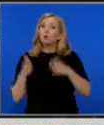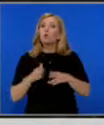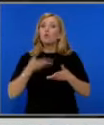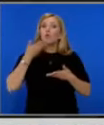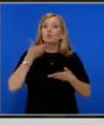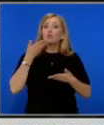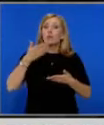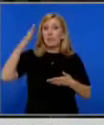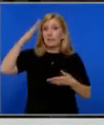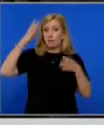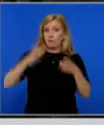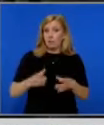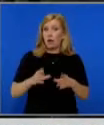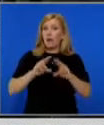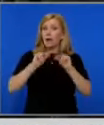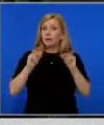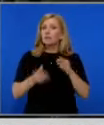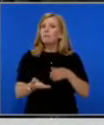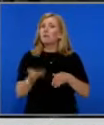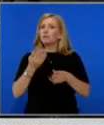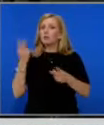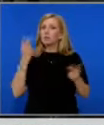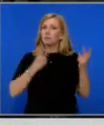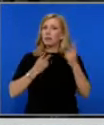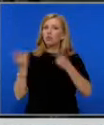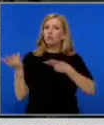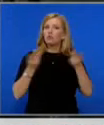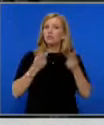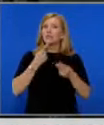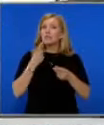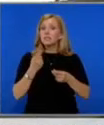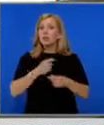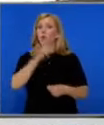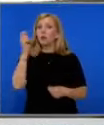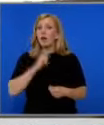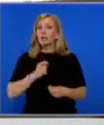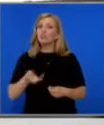правителството уточни, че предварително договорените доставки за Украина ще бъдат изпълнени.